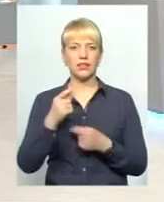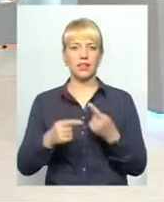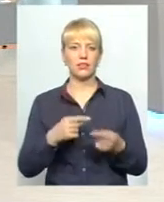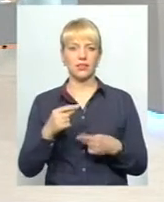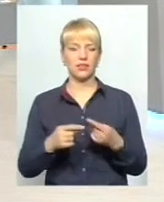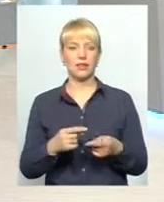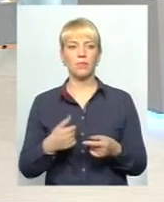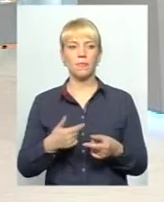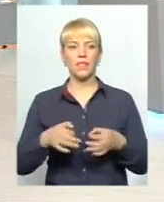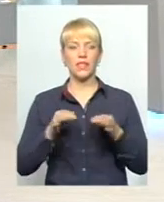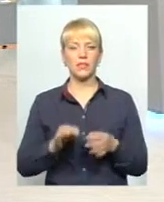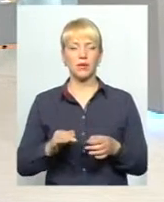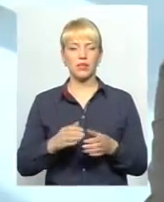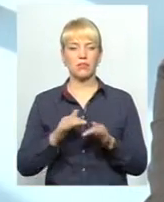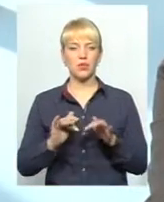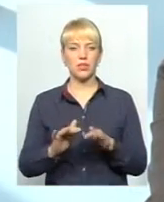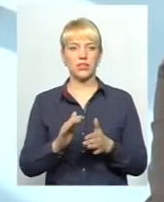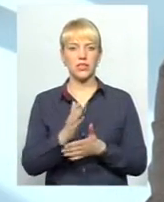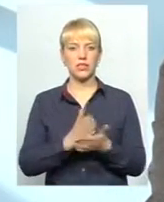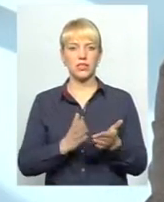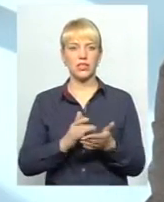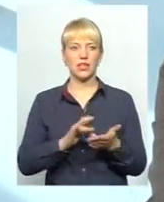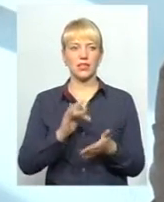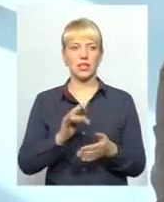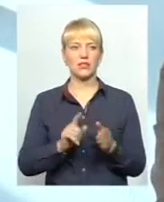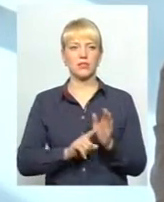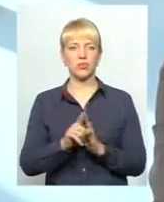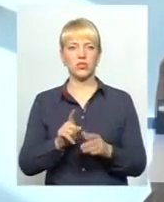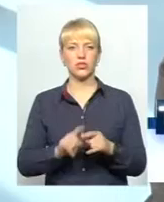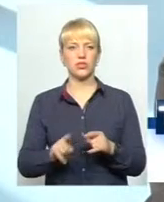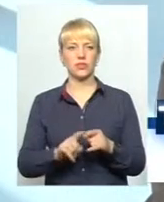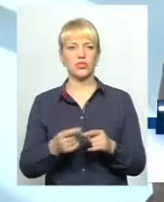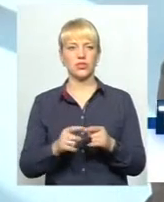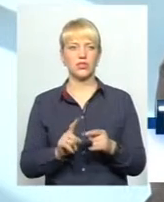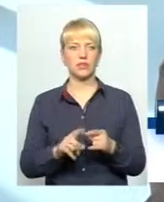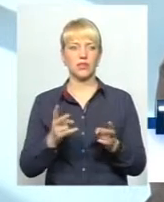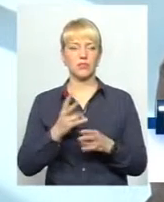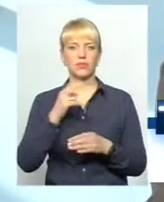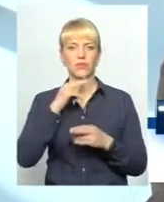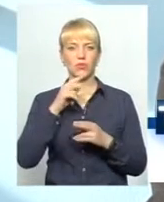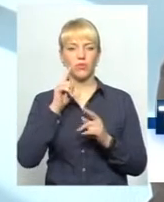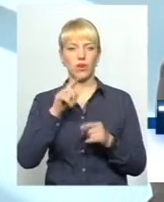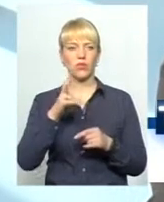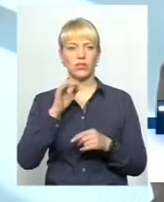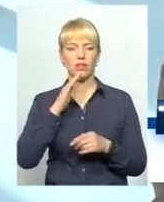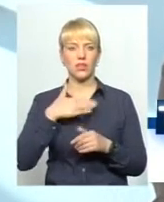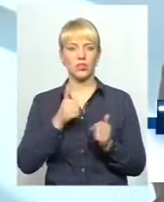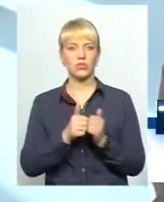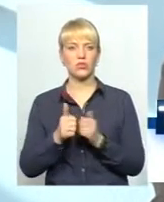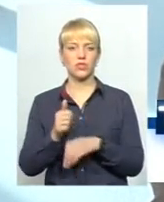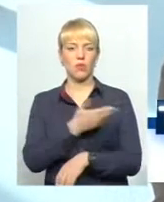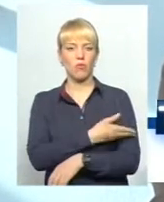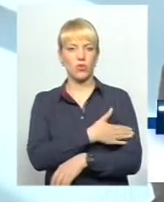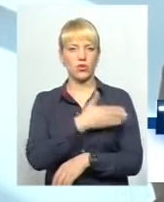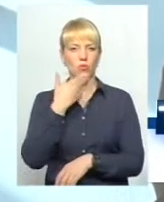Насправді, процеси децентралізації в Європі почалися набагато швидше, особливо нам варто звертати увагу на наших сусідів, Польща,